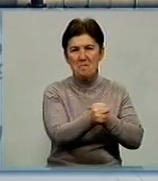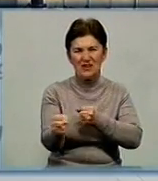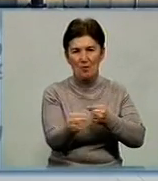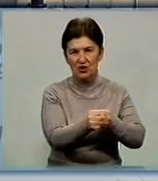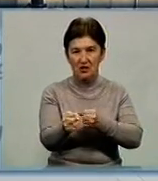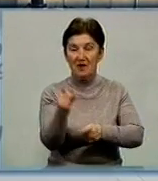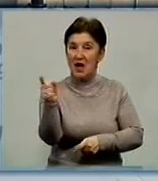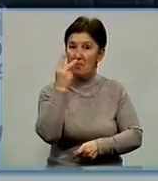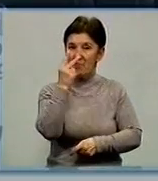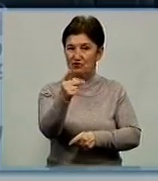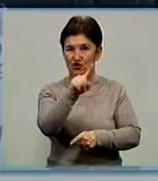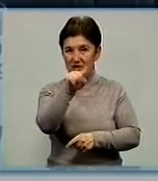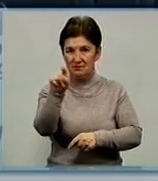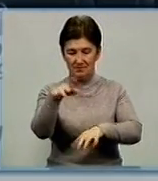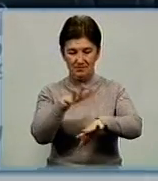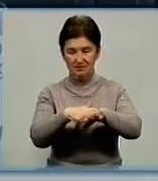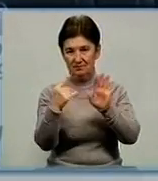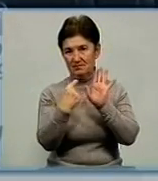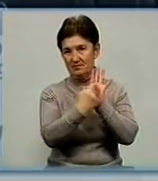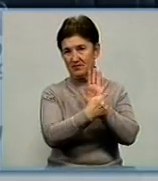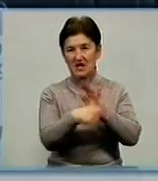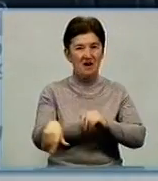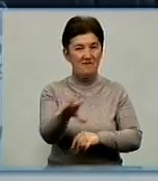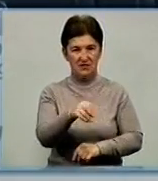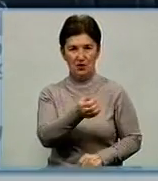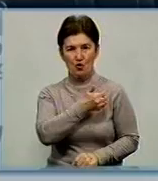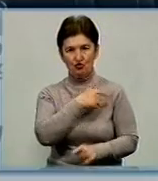екрані ви бачите реквізити для всіх охочих допомогти.